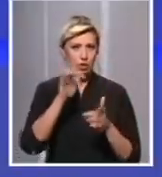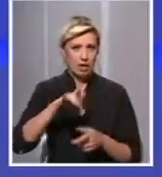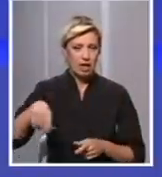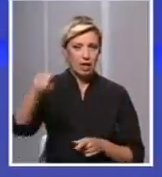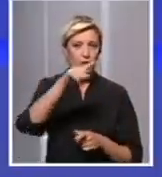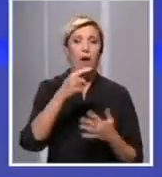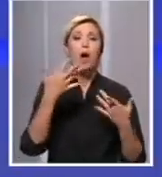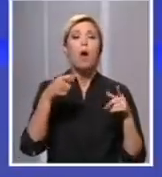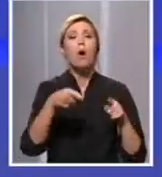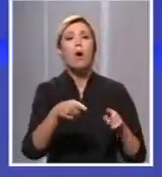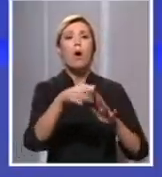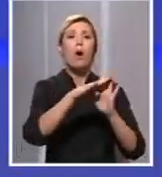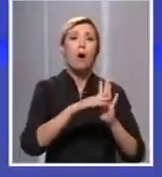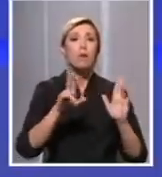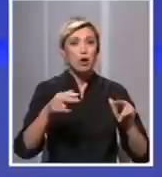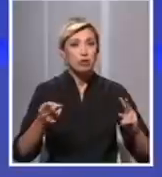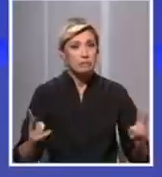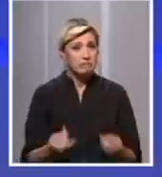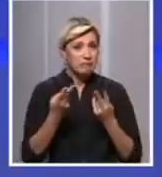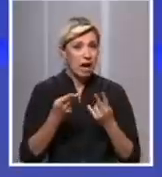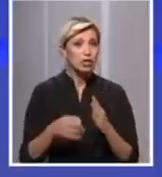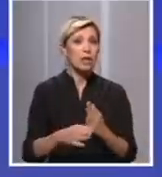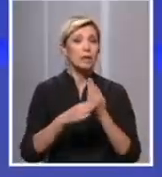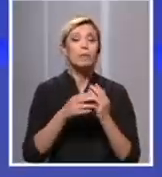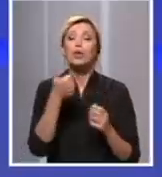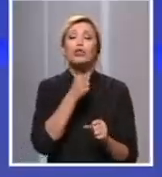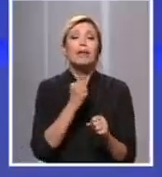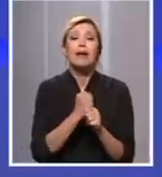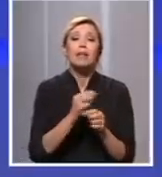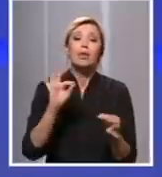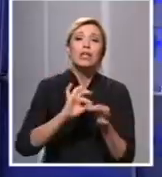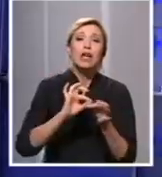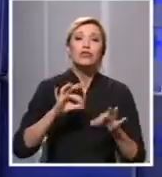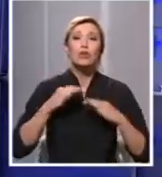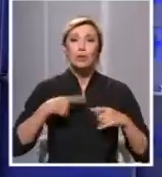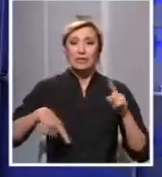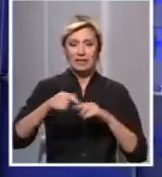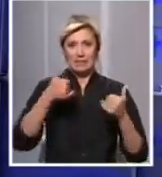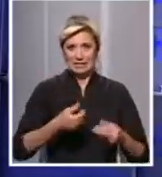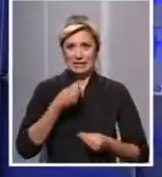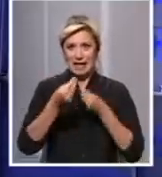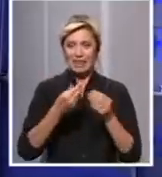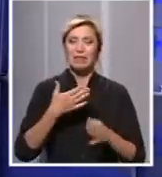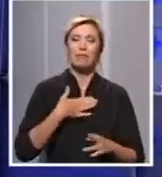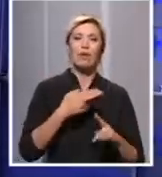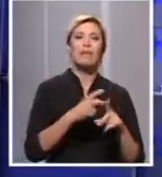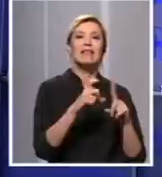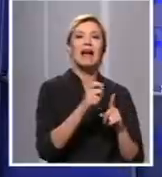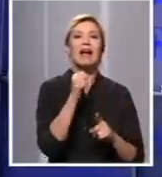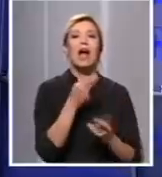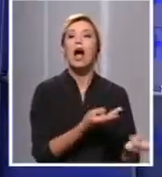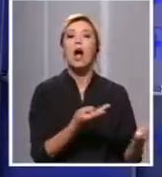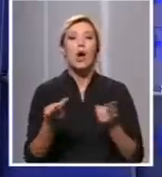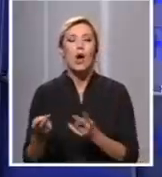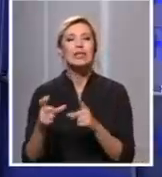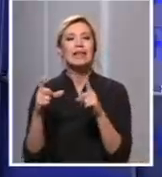mogu da nam pomognu i što da činimo da bismo sačuvali zdravlje, o svemu tome govorimo u oku. Ja sam Dragane Ignjeća, a gosti današnje emisije su